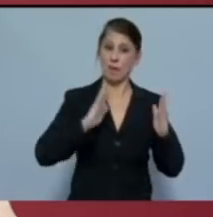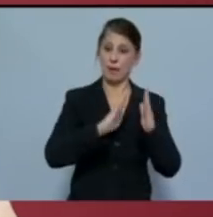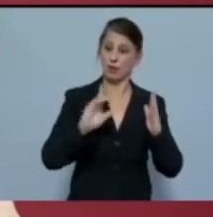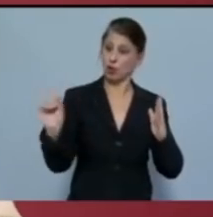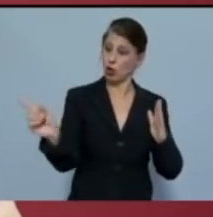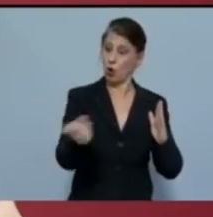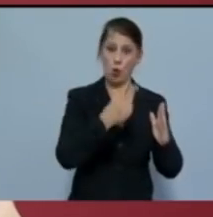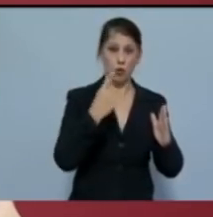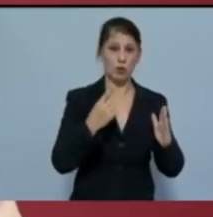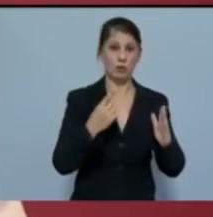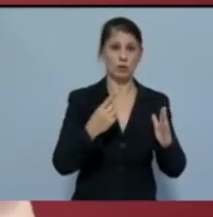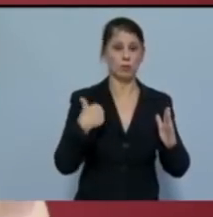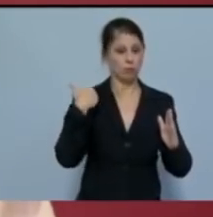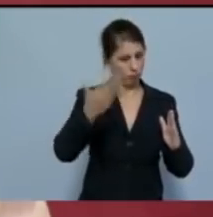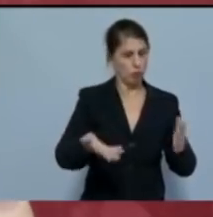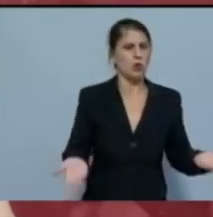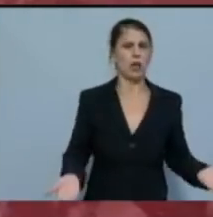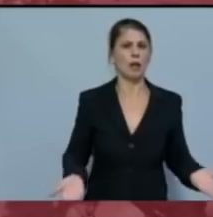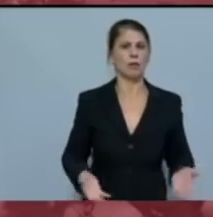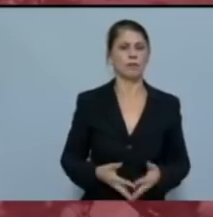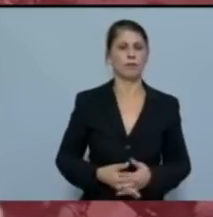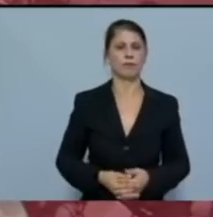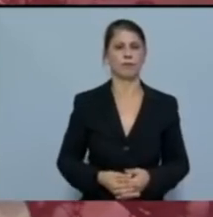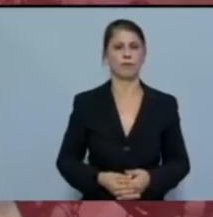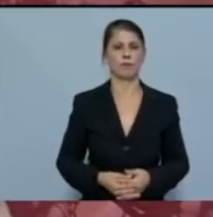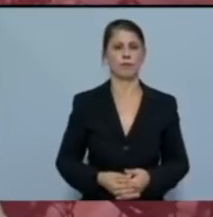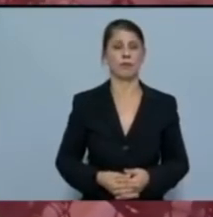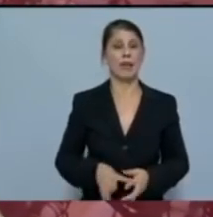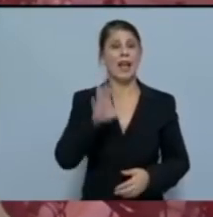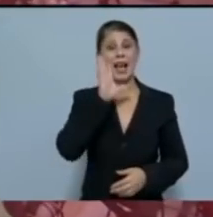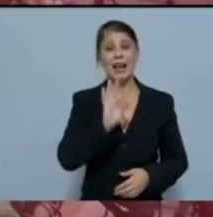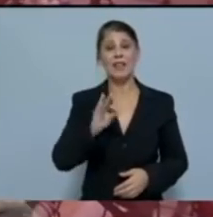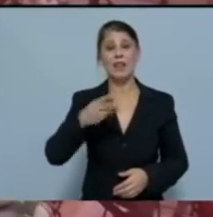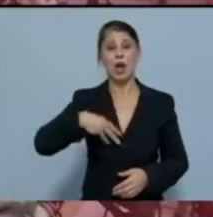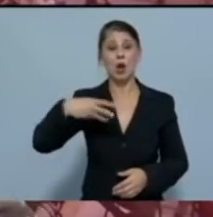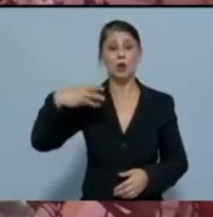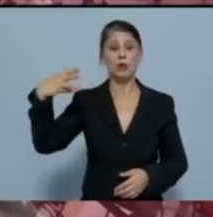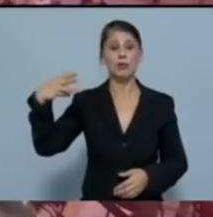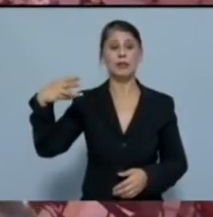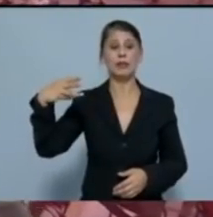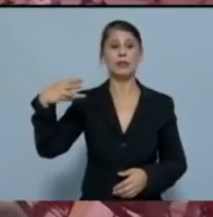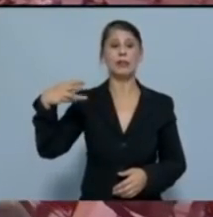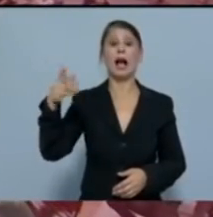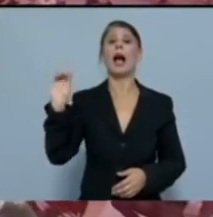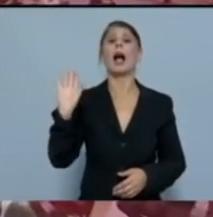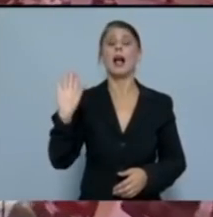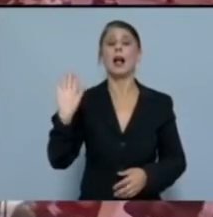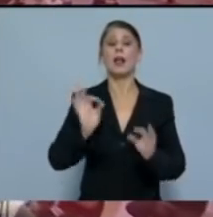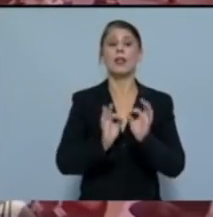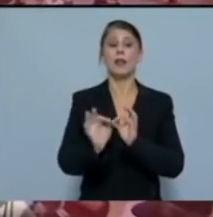όλους αυτούς μπροστά τους. Αλήθεια, ο ΣΥΡΙΖΑ δεν ήταν που εφάρμοσε